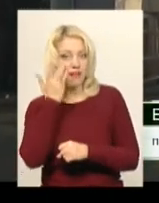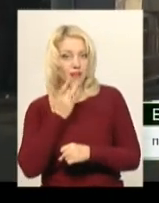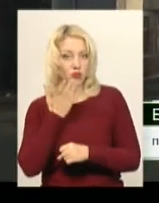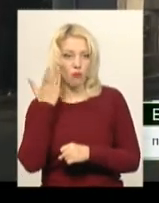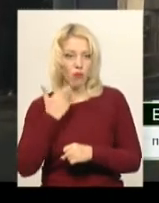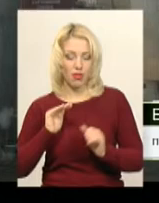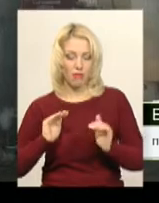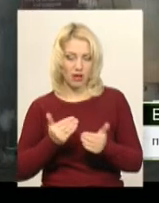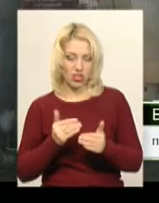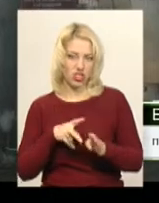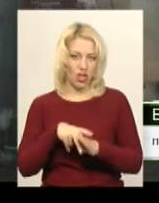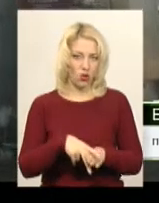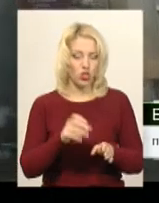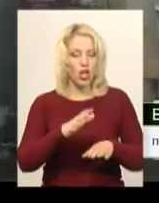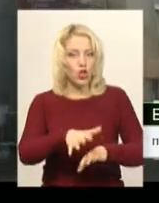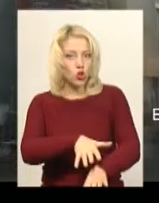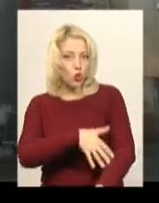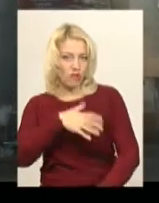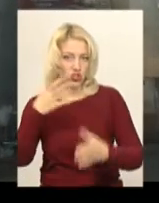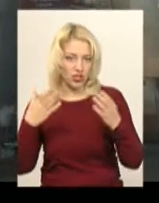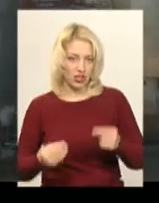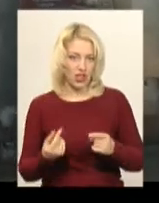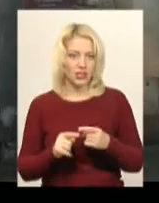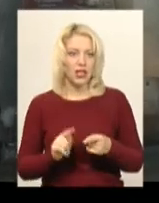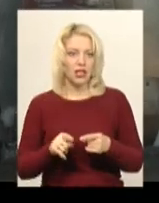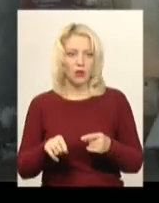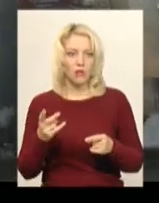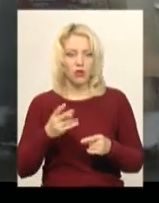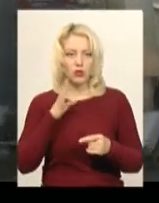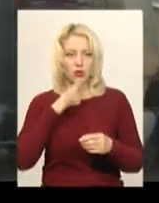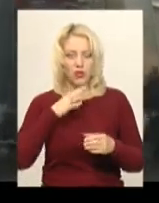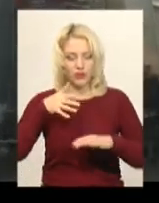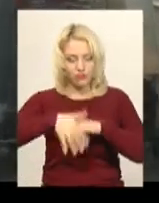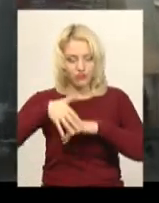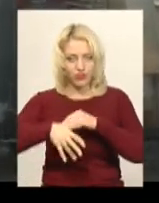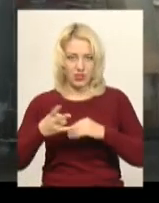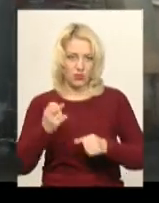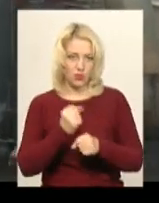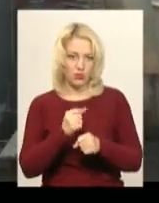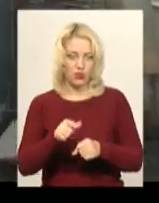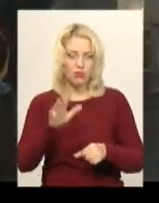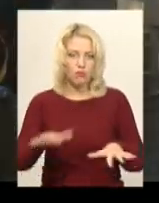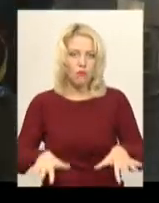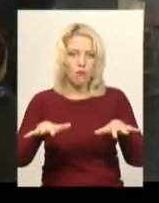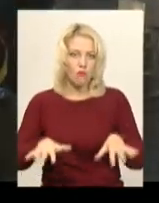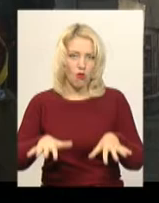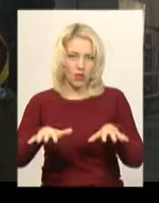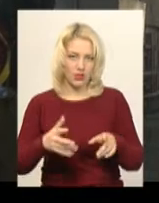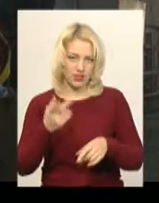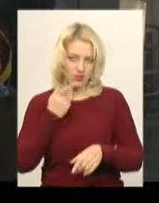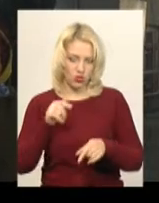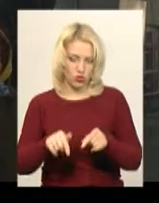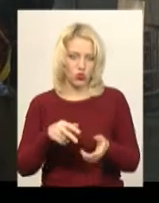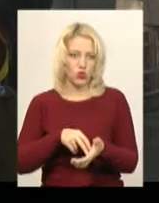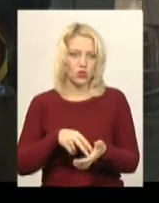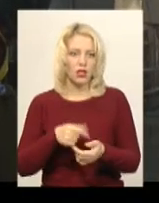коли дощ і світовий день. І тут повинен бути, по-перше, ще стягнути каналізаційний на воду, бо тут вода не стікає, тут море завжди стоїть. Нам, практично, все